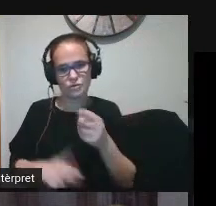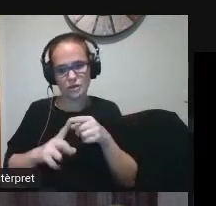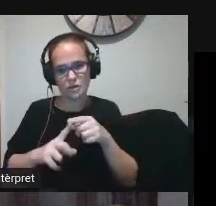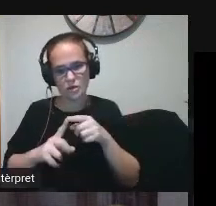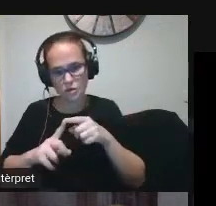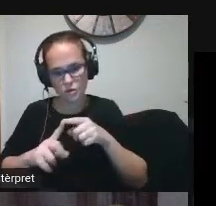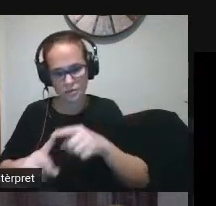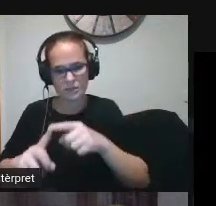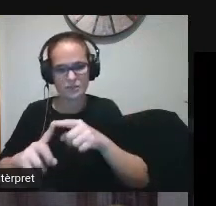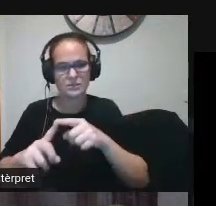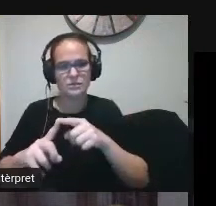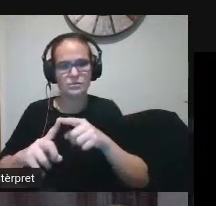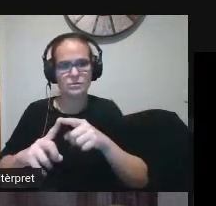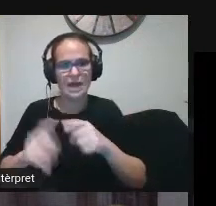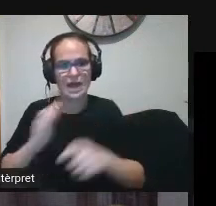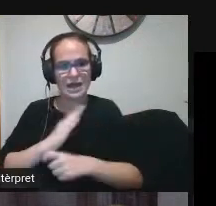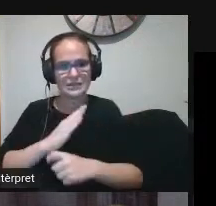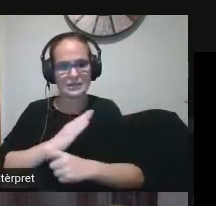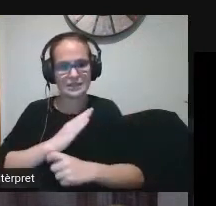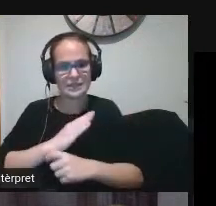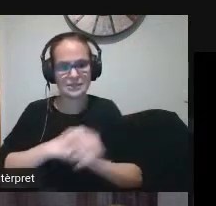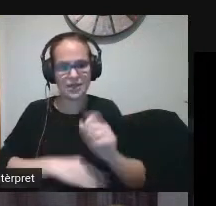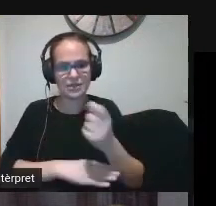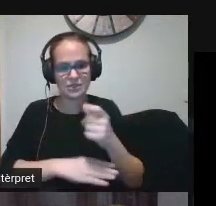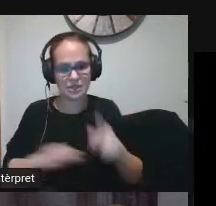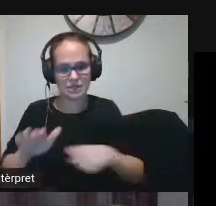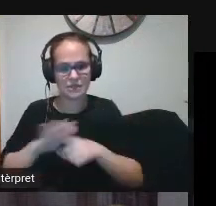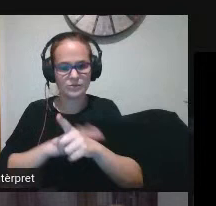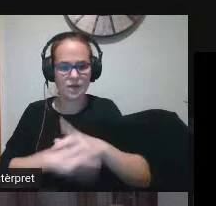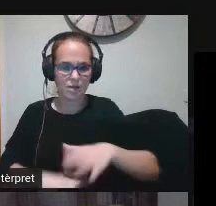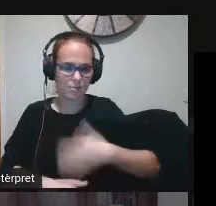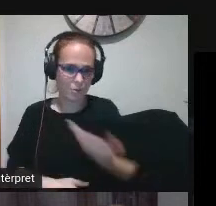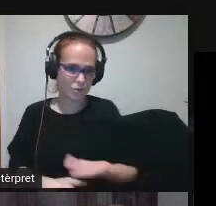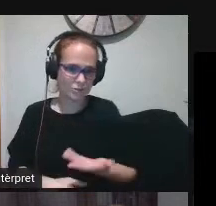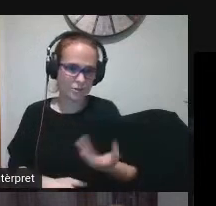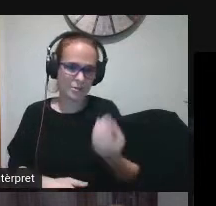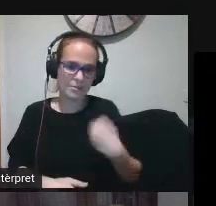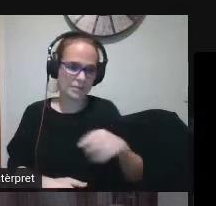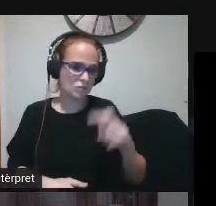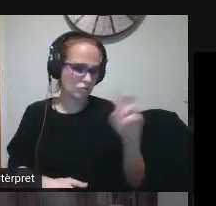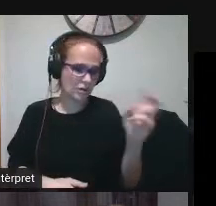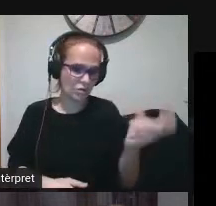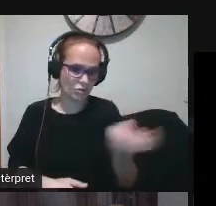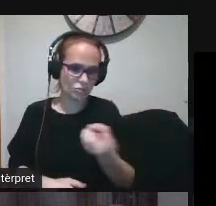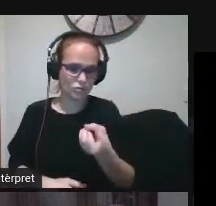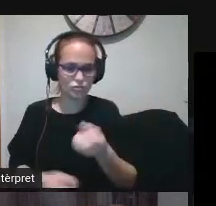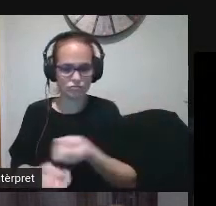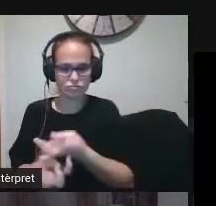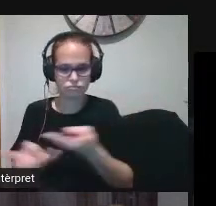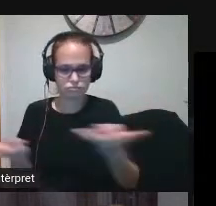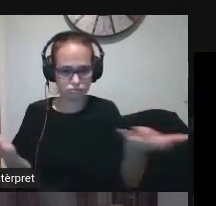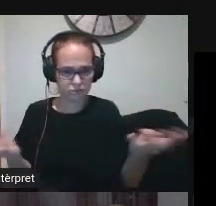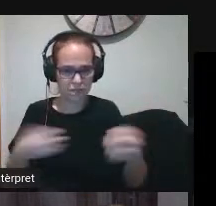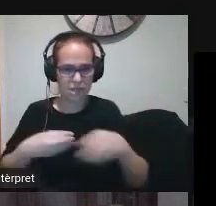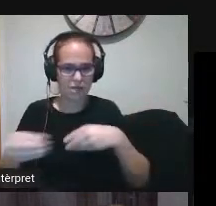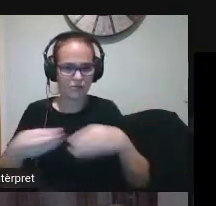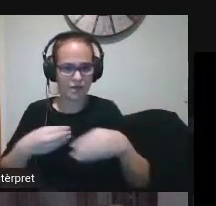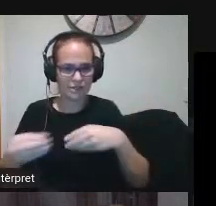desenvolupar aquesta estratègia digital aquests recursos seran diversos i flexibles per poder-se adaptar